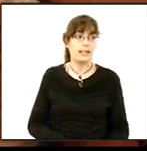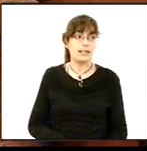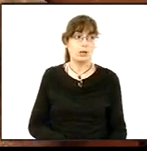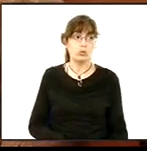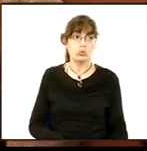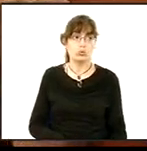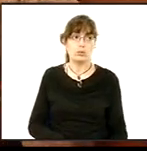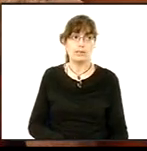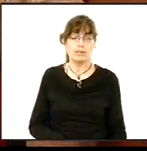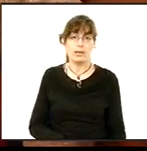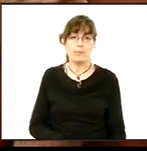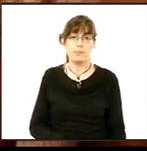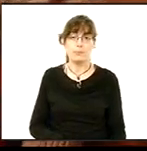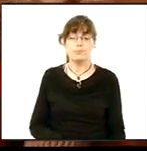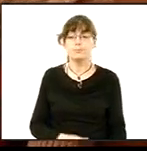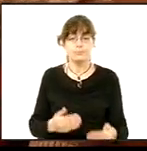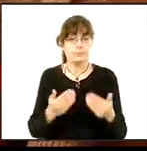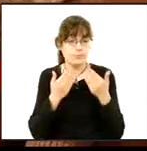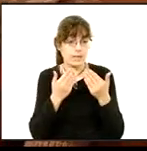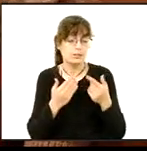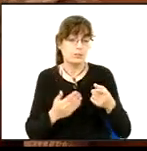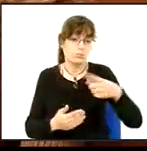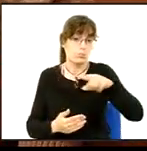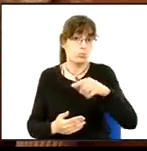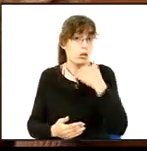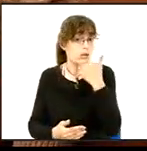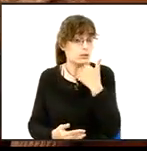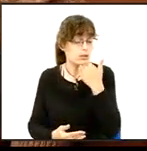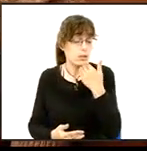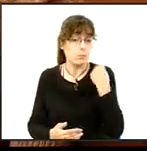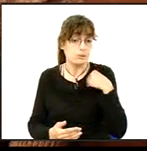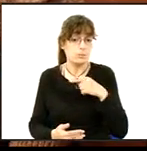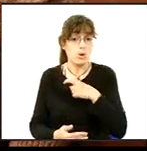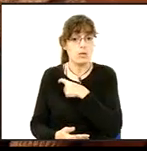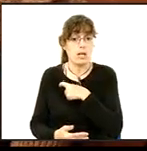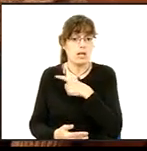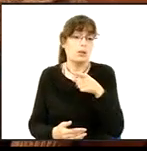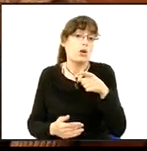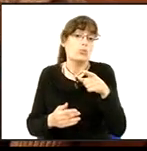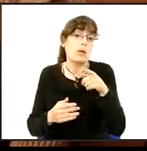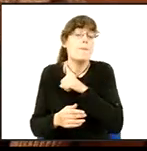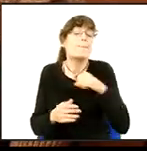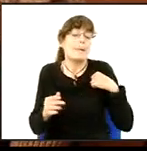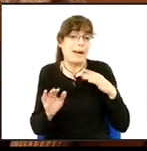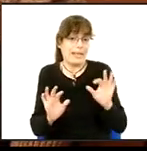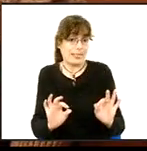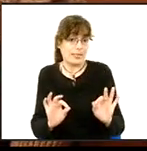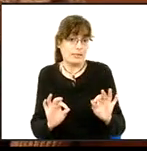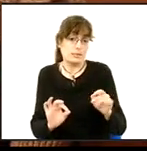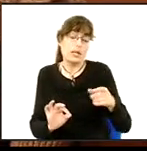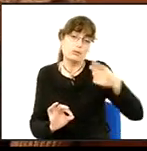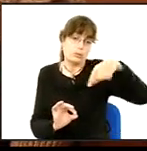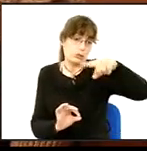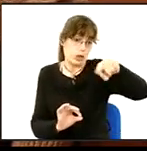Sí, gràcies, alcaldessa. Bé, vostè sap que el gremi és una entitat privada i sempre que ens han proposat fer